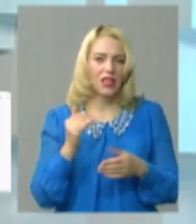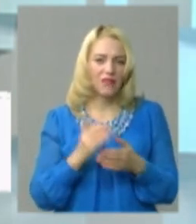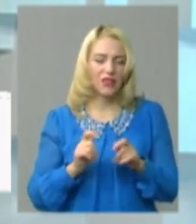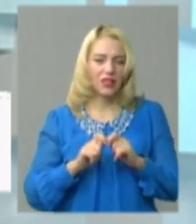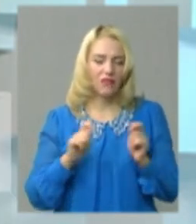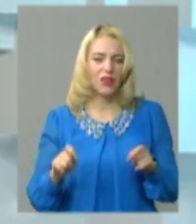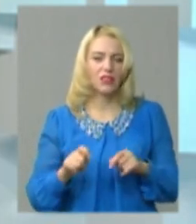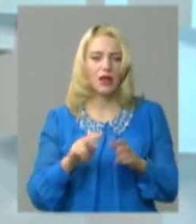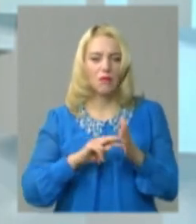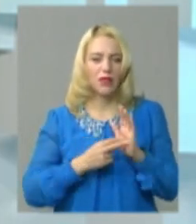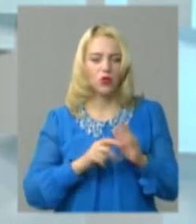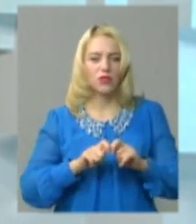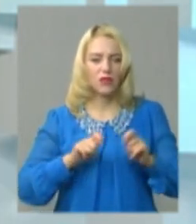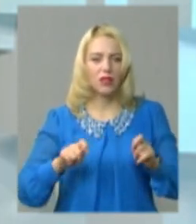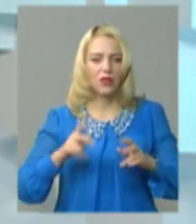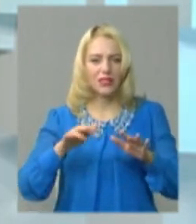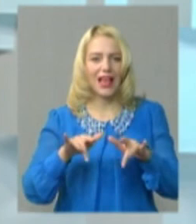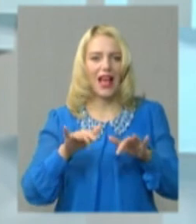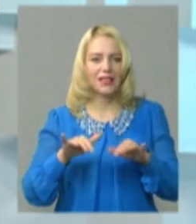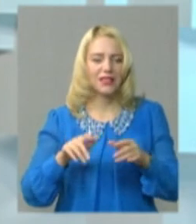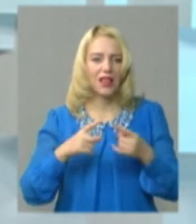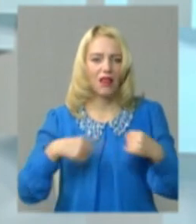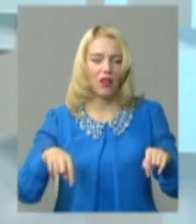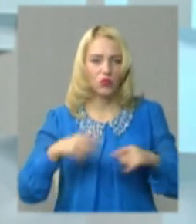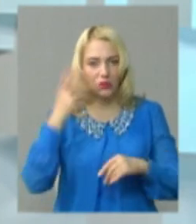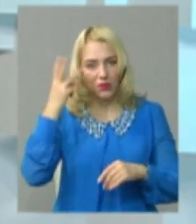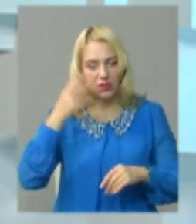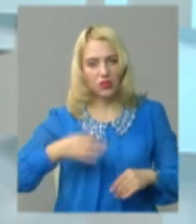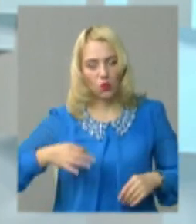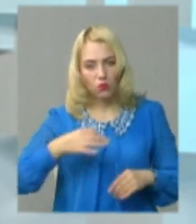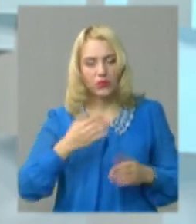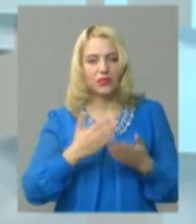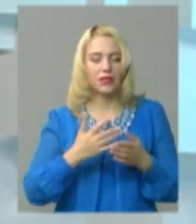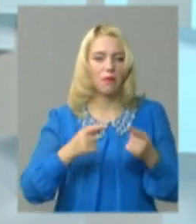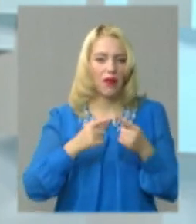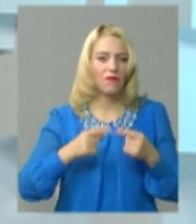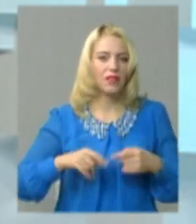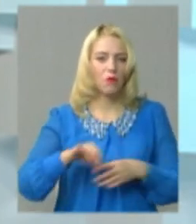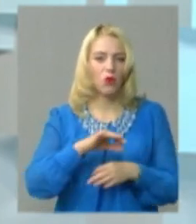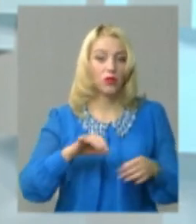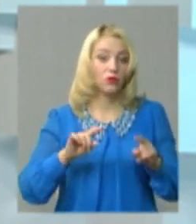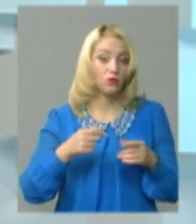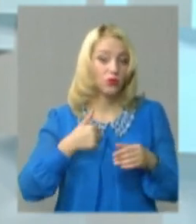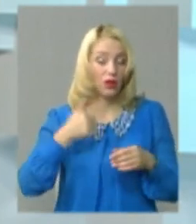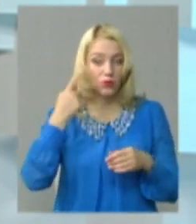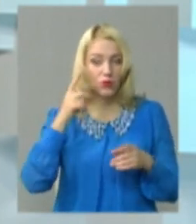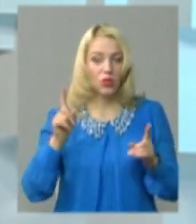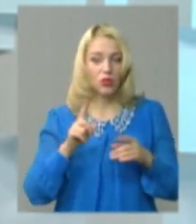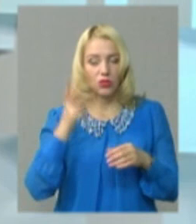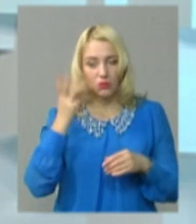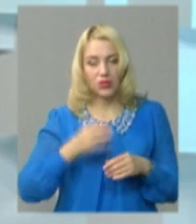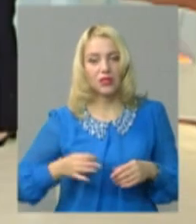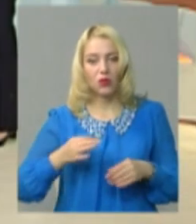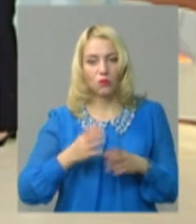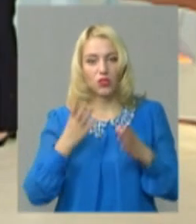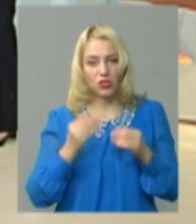планується відкриватися і в ІТ-галузі, в Хмельницькій області певні проекти, тому, я думаю, що в Хмельницькій